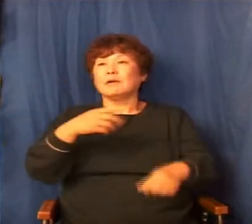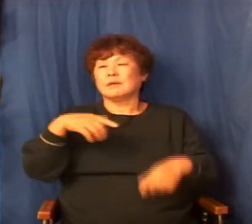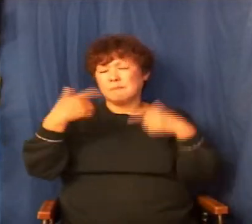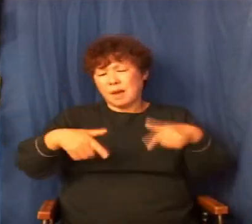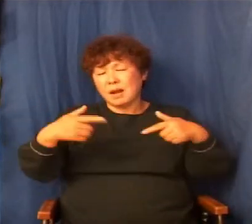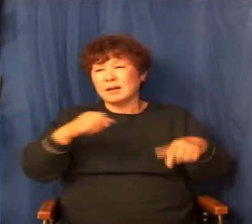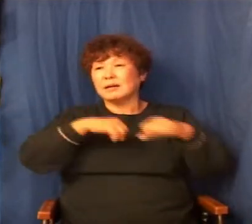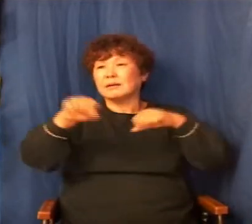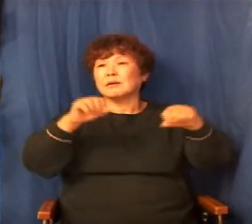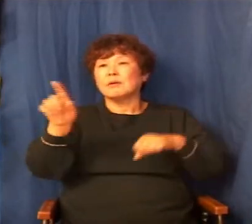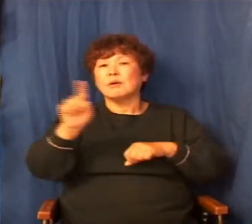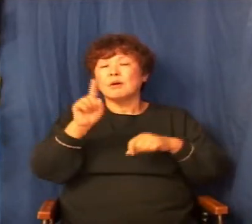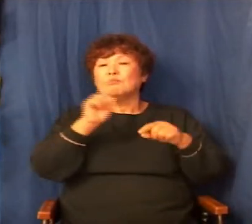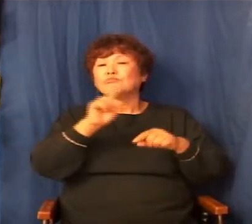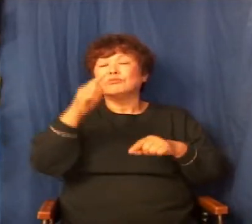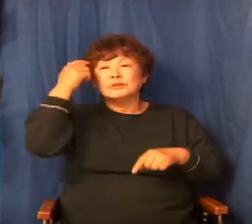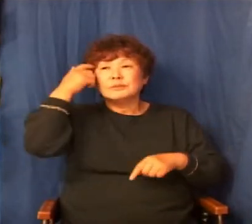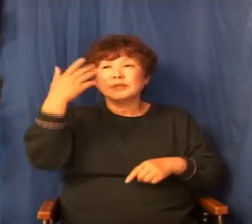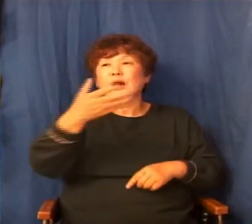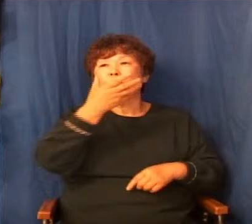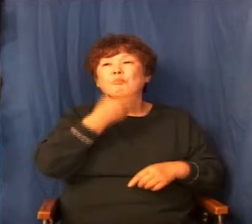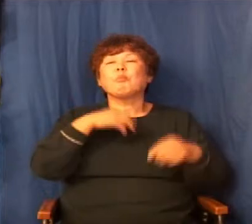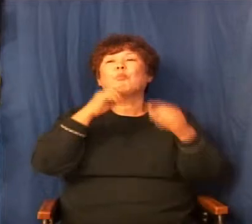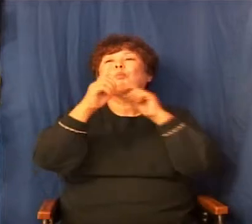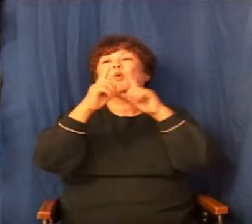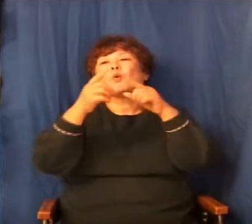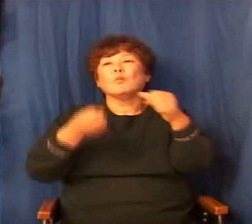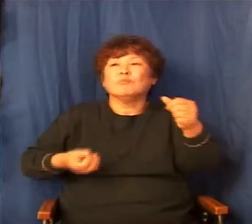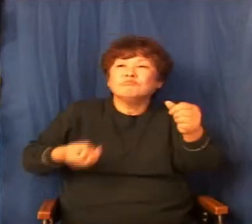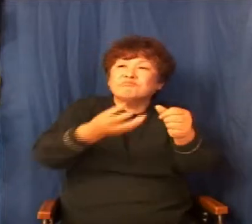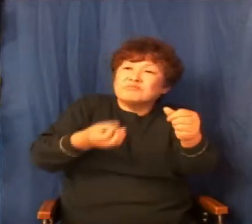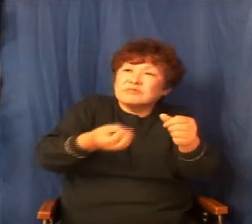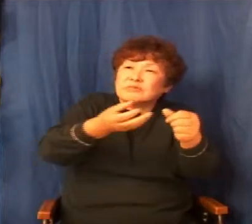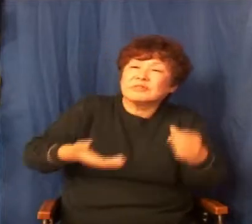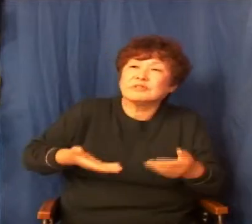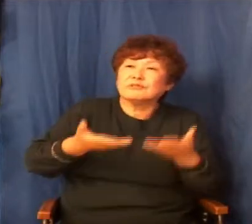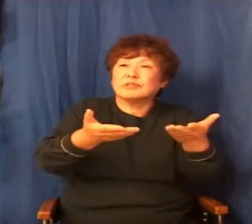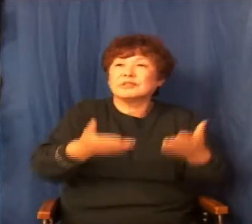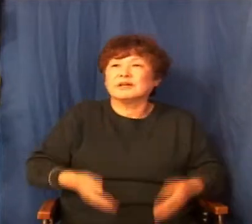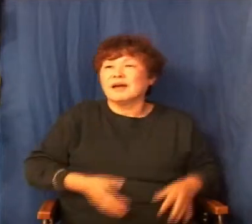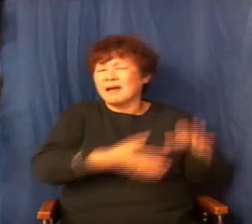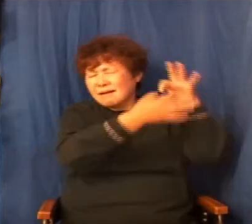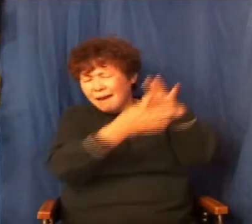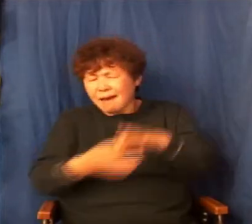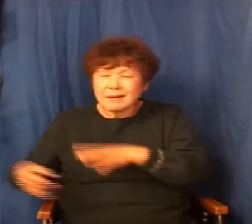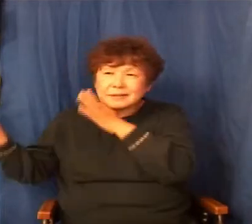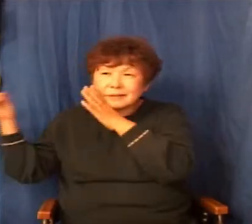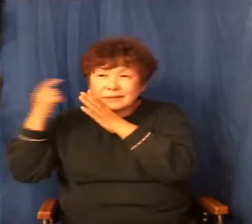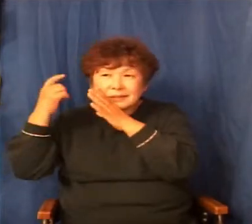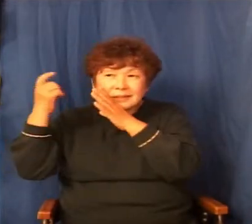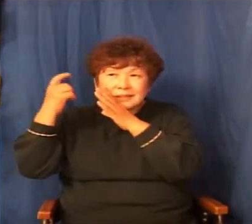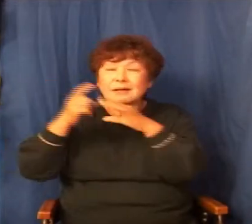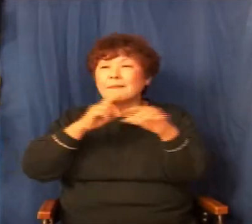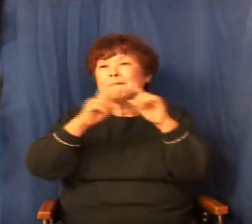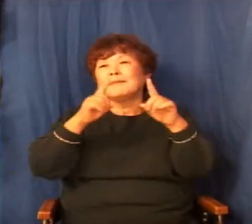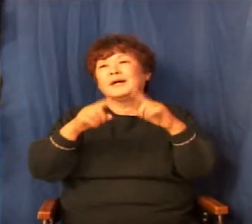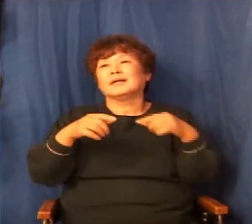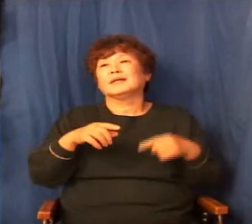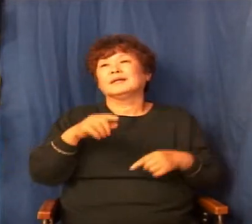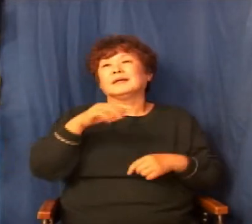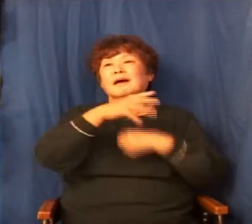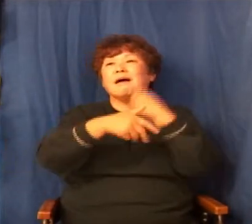보금전하는 거예요 보금전하는 거 보금전하는 게 그 사람들이 계속 듣는 게 그 말일 거 아닙니까 그리고